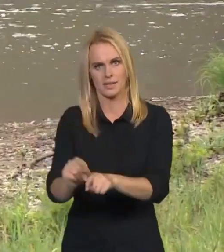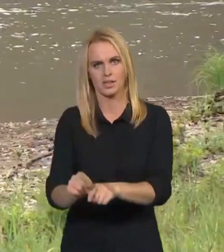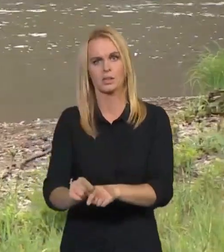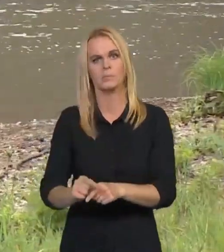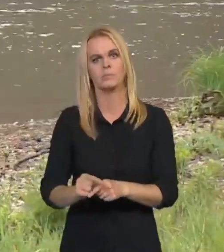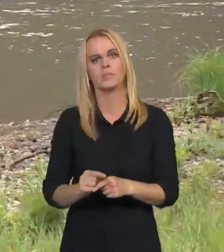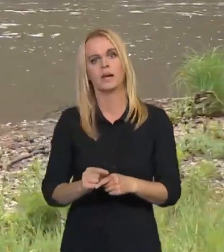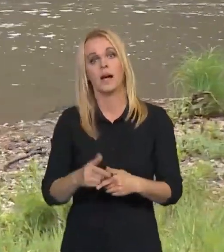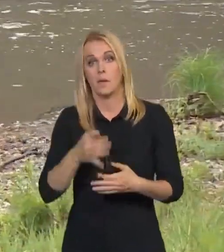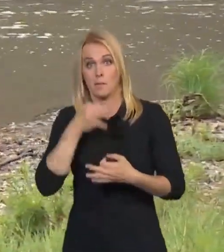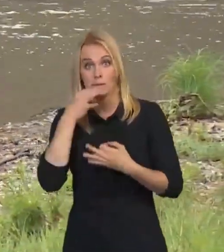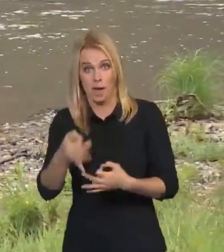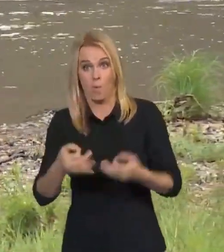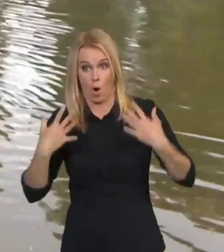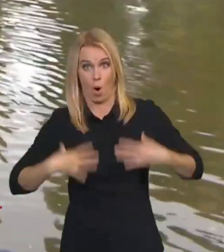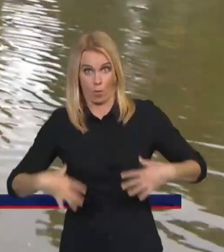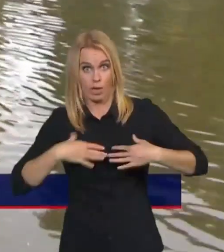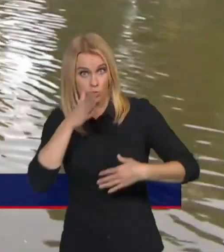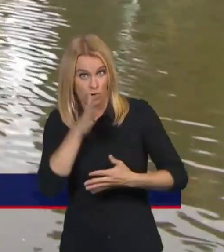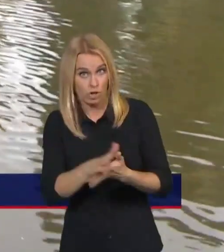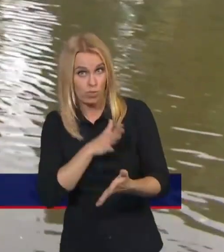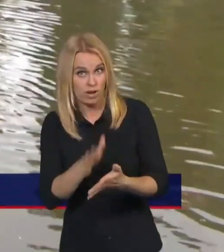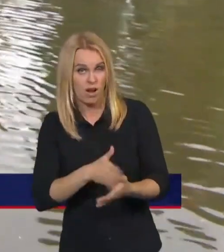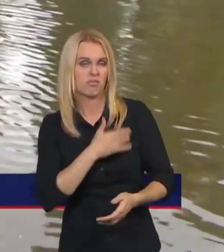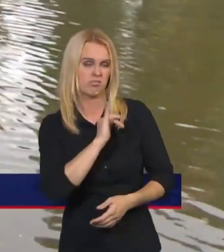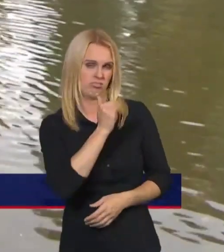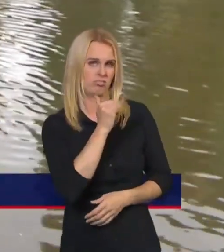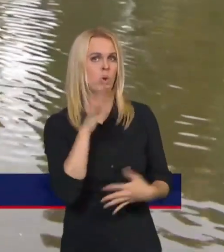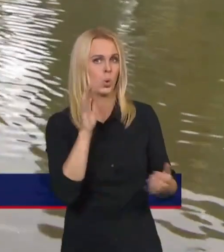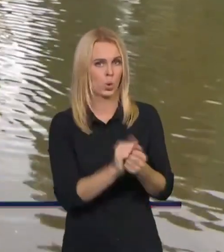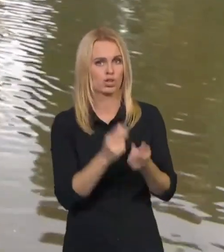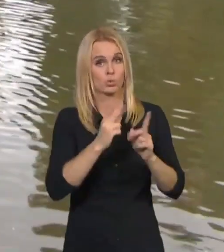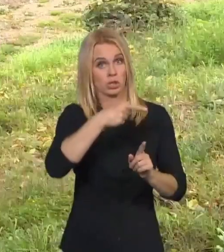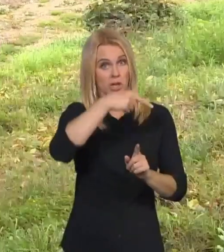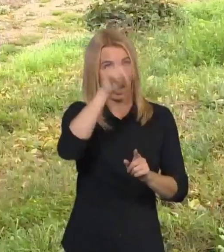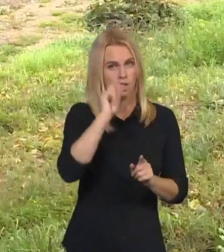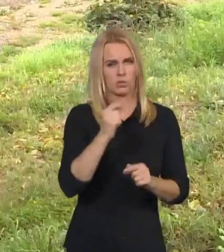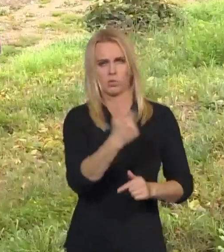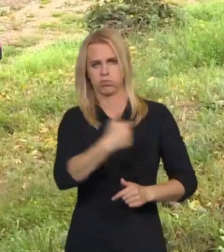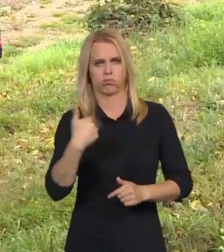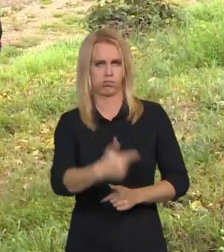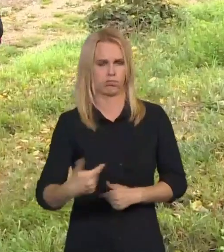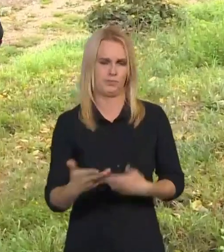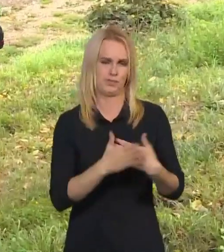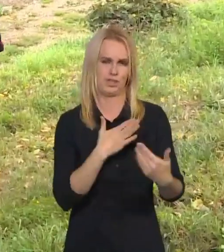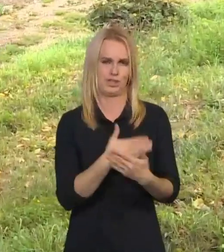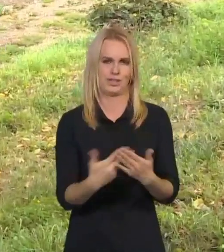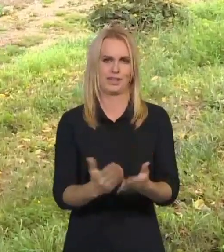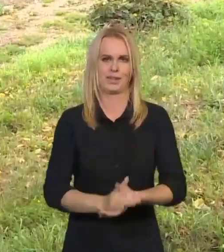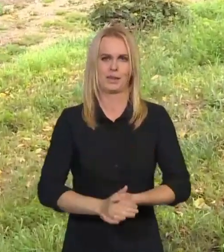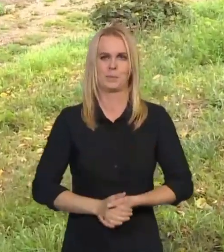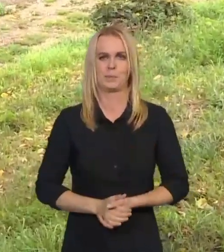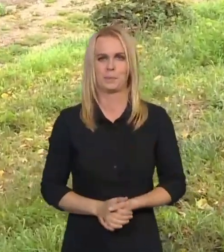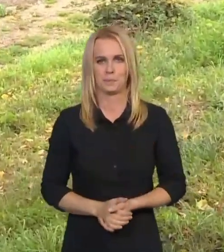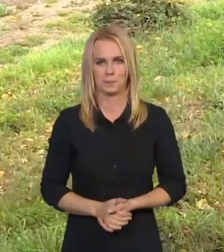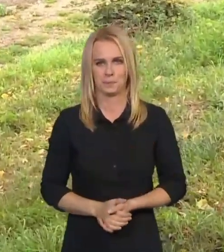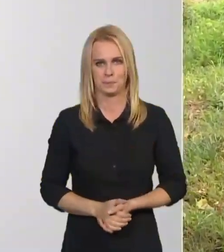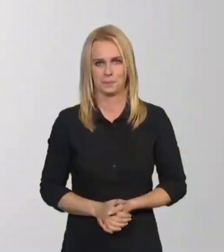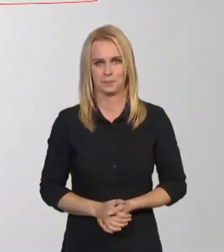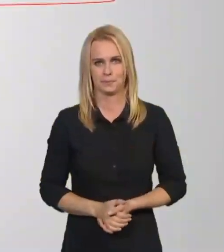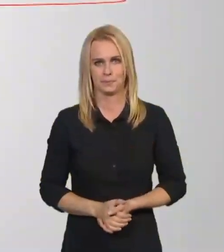Bude ten oblek hodně znečištěný, když vyjde TV? Určitě, budeme moct se na asičání celý poumývat. Alžběta Havlová, Česká televize.